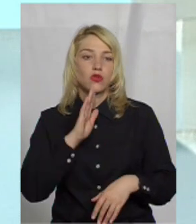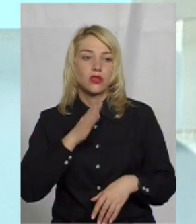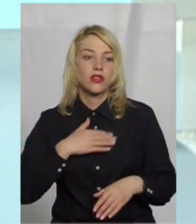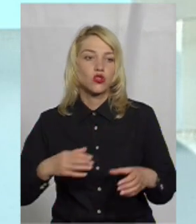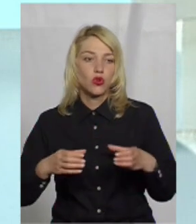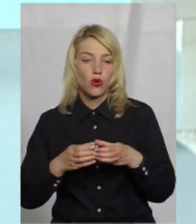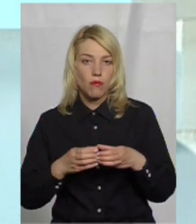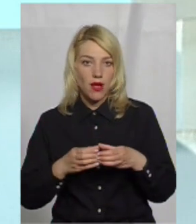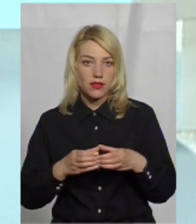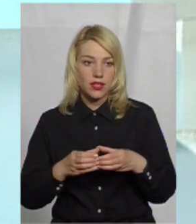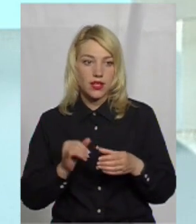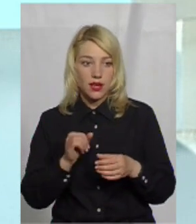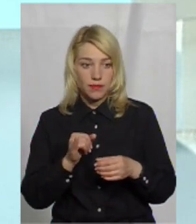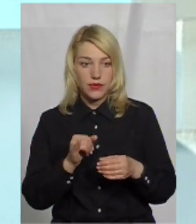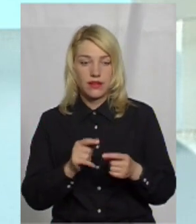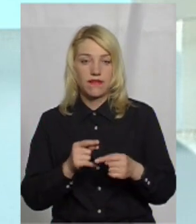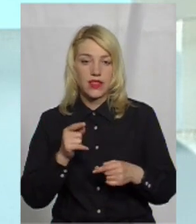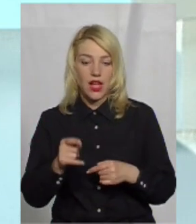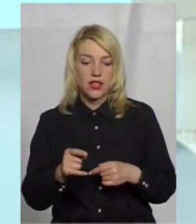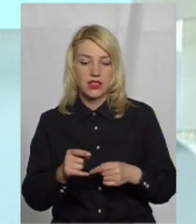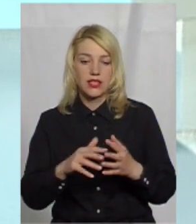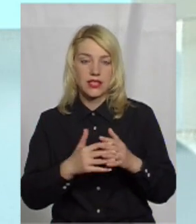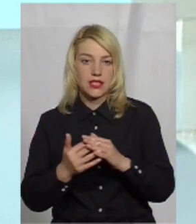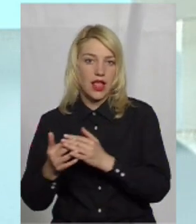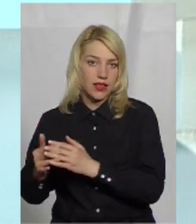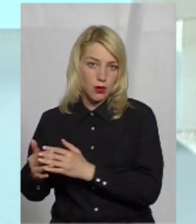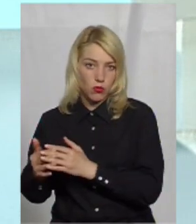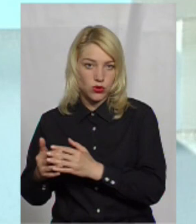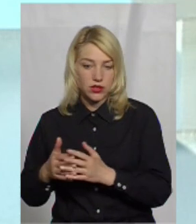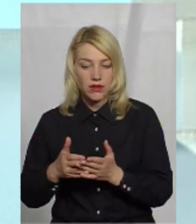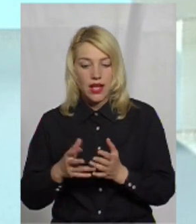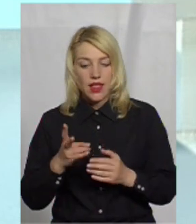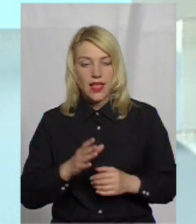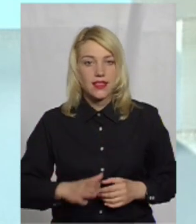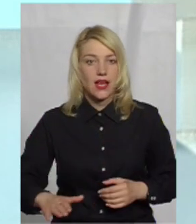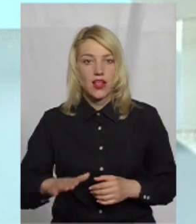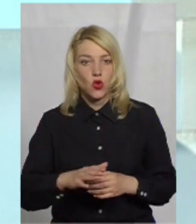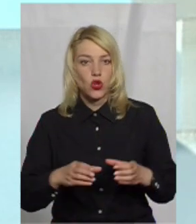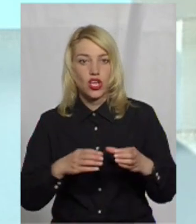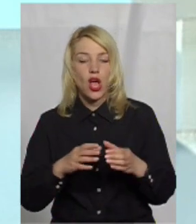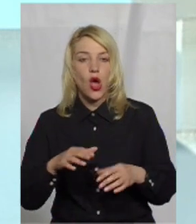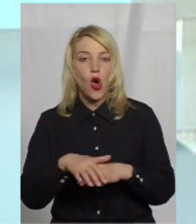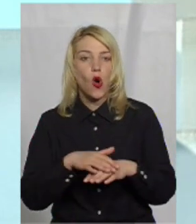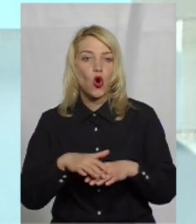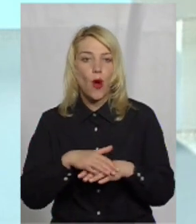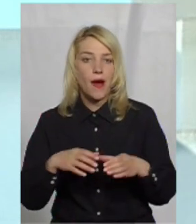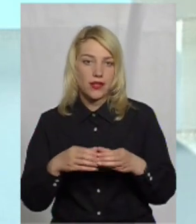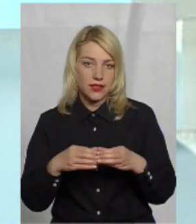громади. І віддаленість населених пунктів на території громади до найближчої